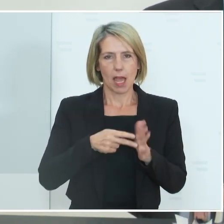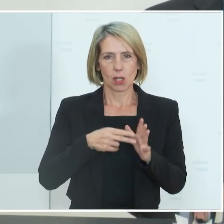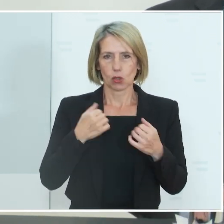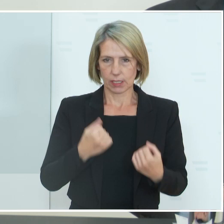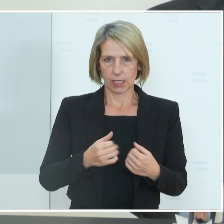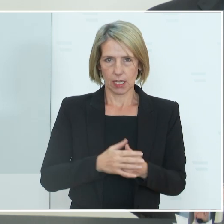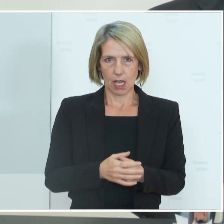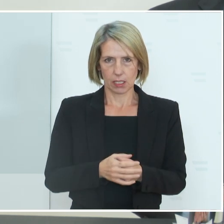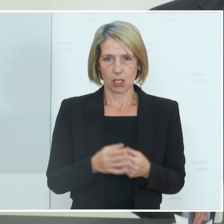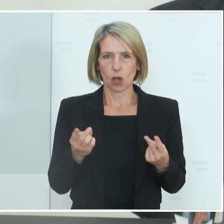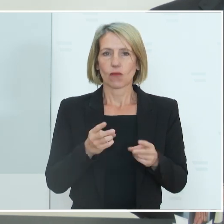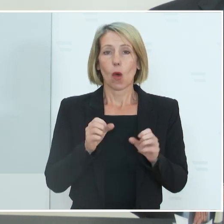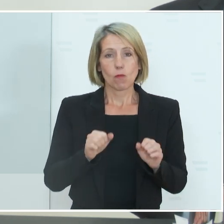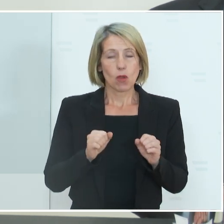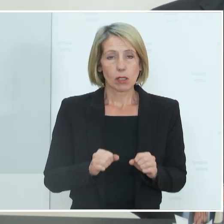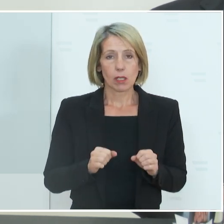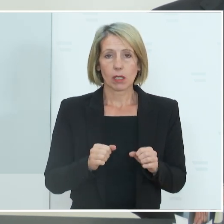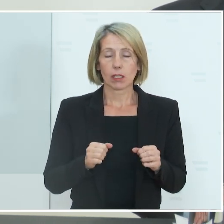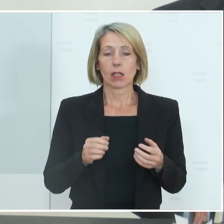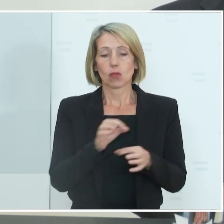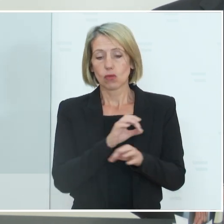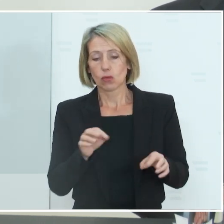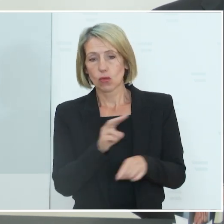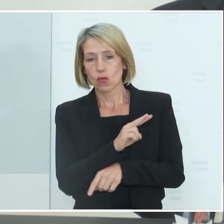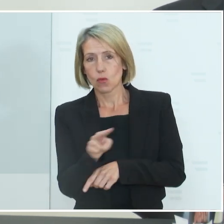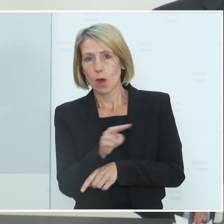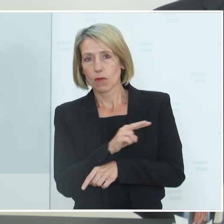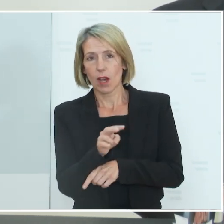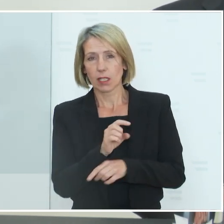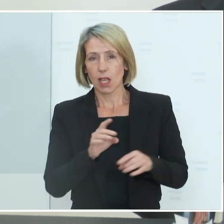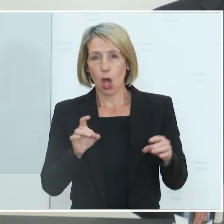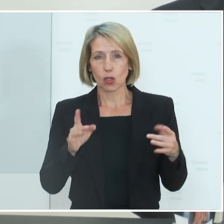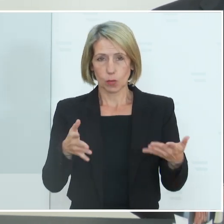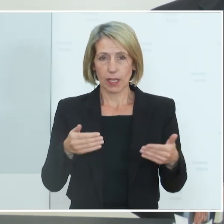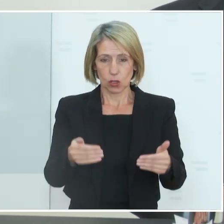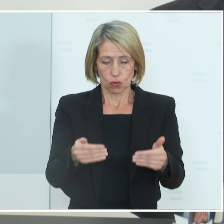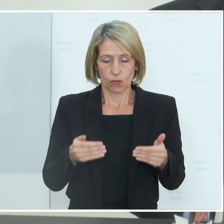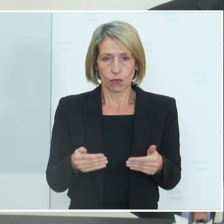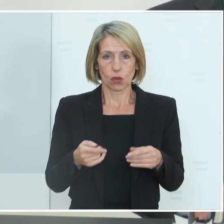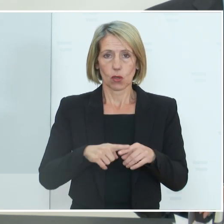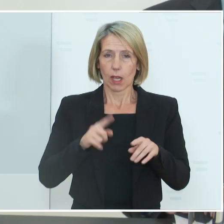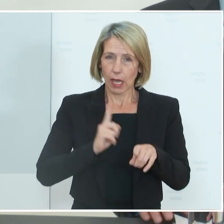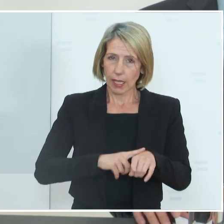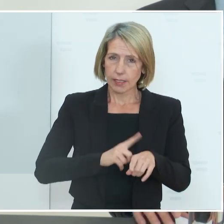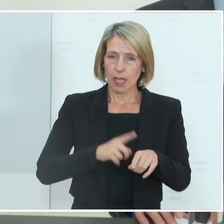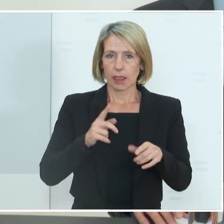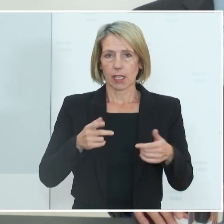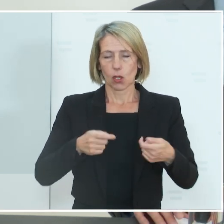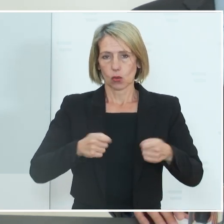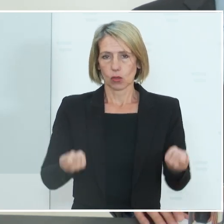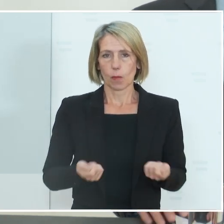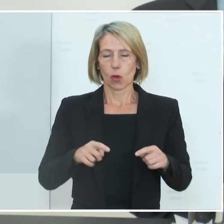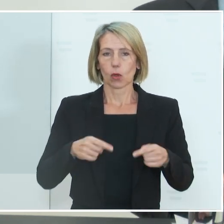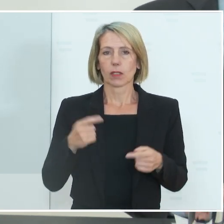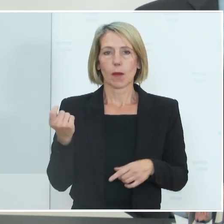mögliche Ausbreitung des Coronavirus gut überwacht und so frühzeitig unterbunden werden kann, können Betriebsschließungen